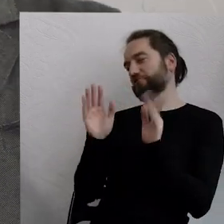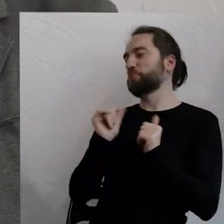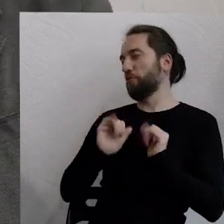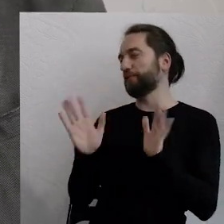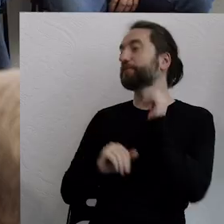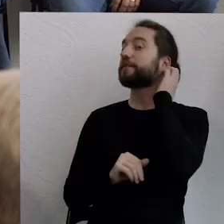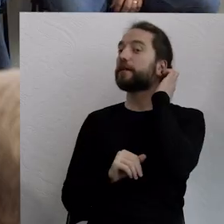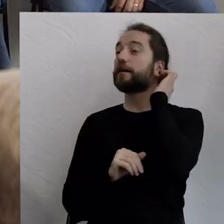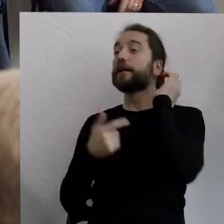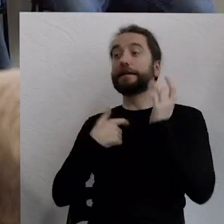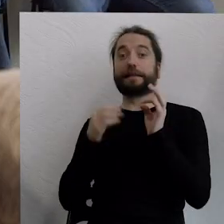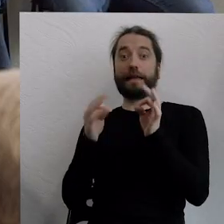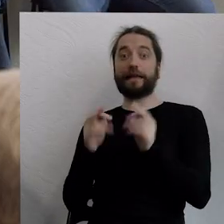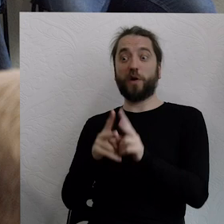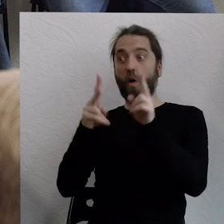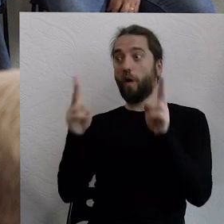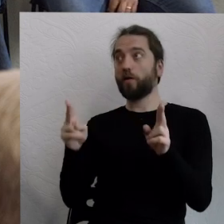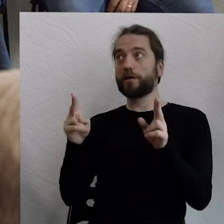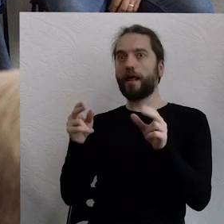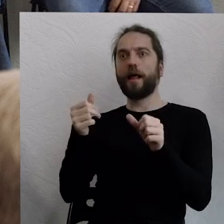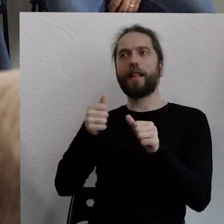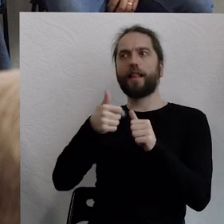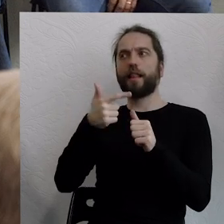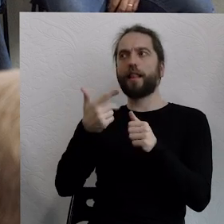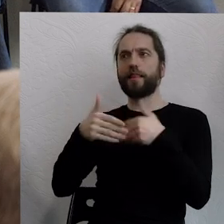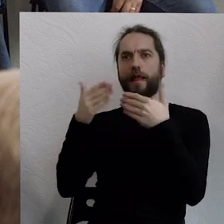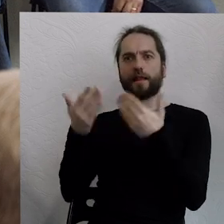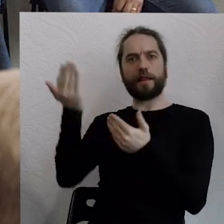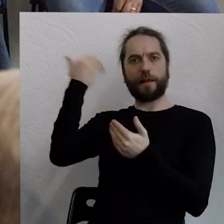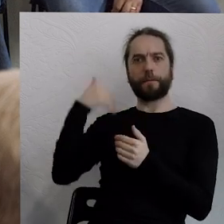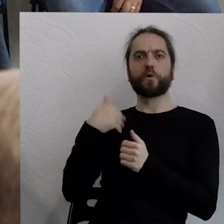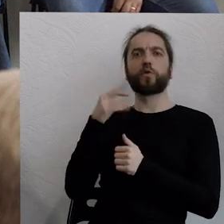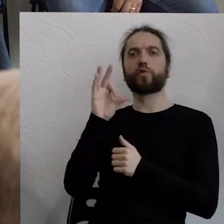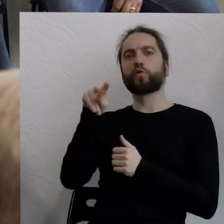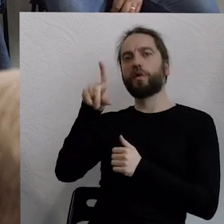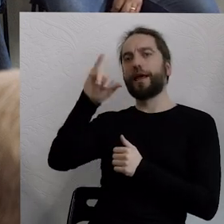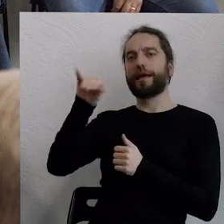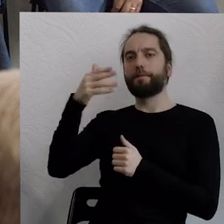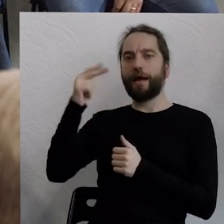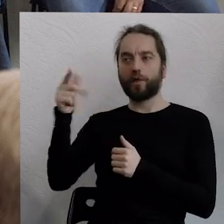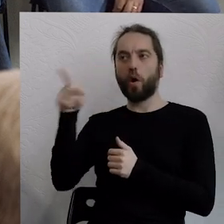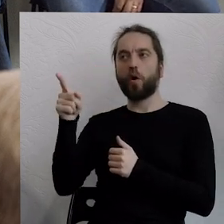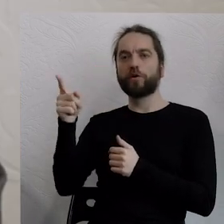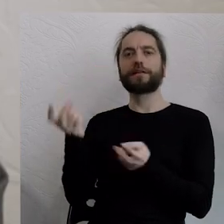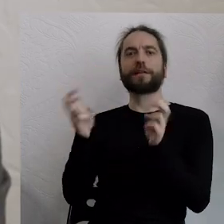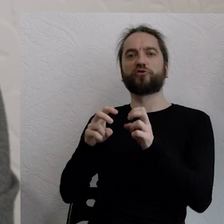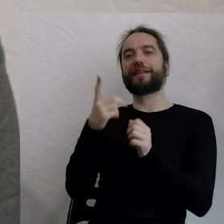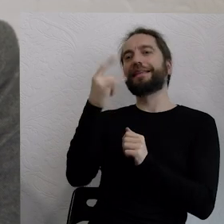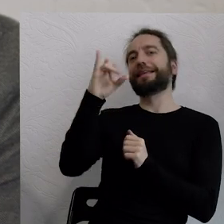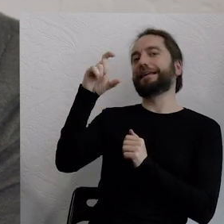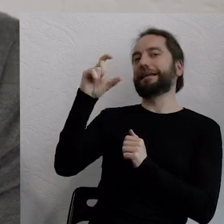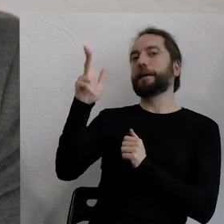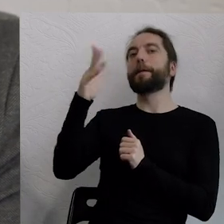Jesteśmy teraz w takim ciekawym momencie, gdzie kilka dni temu Mustafa Sulejman, jeden z współzałożycieli DeepMind takiej